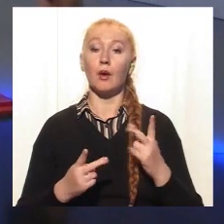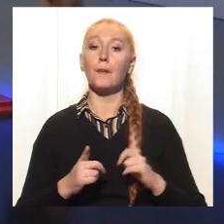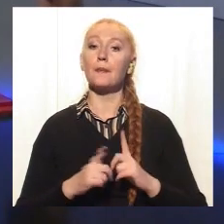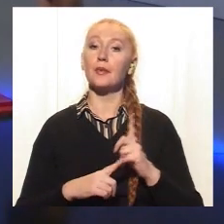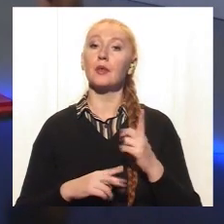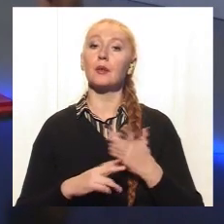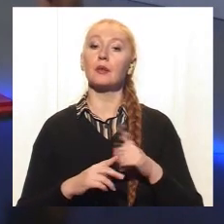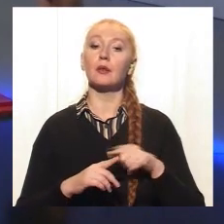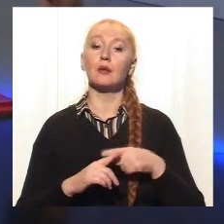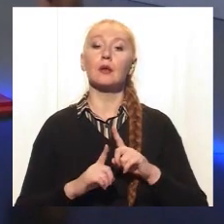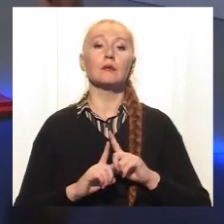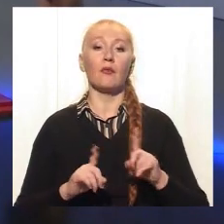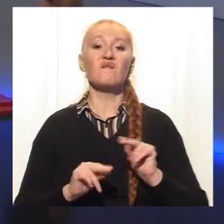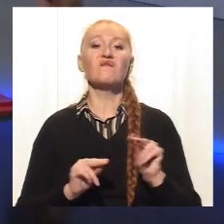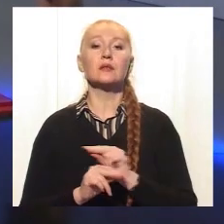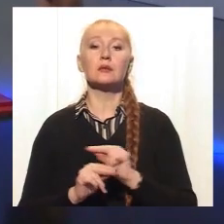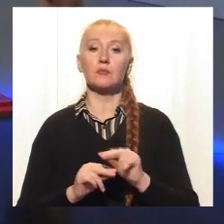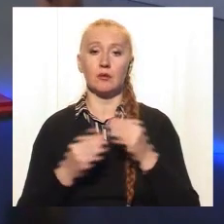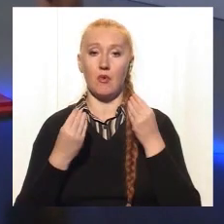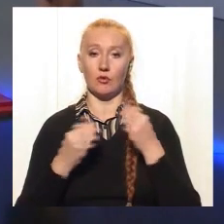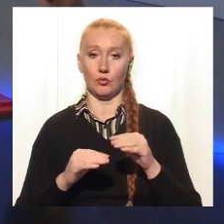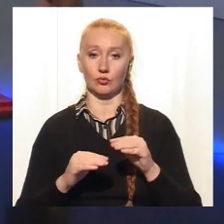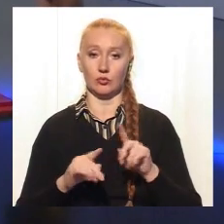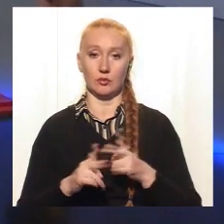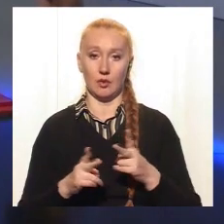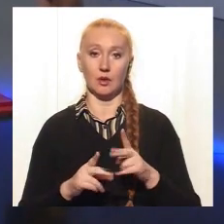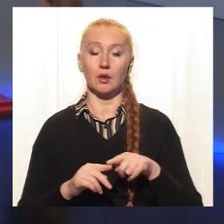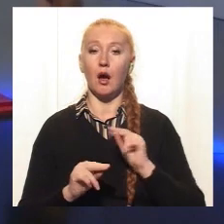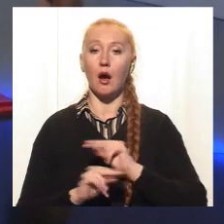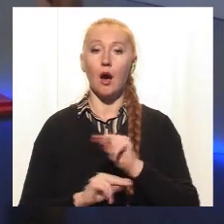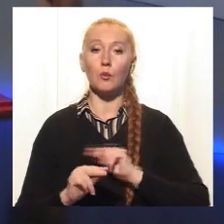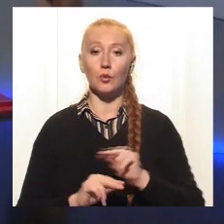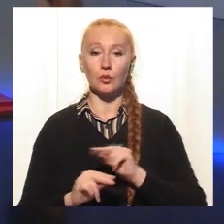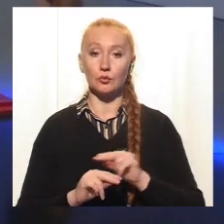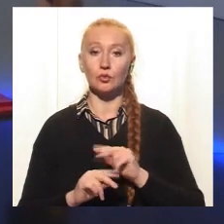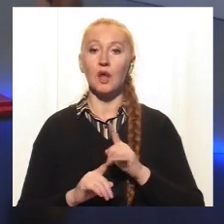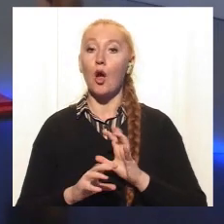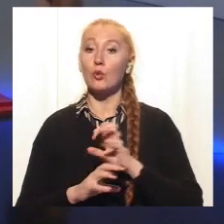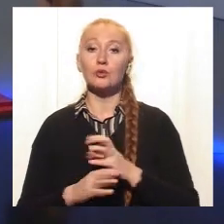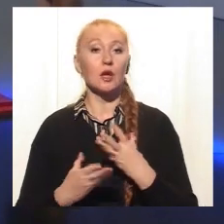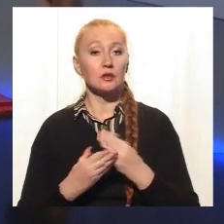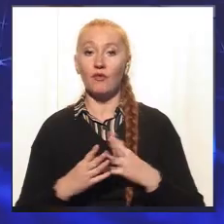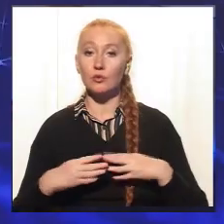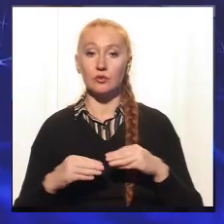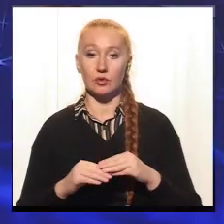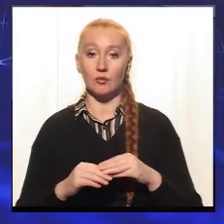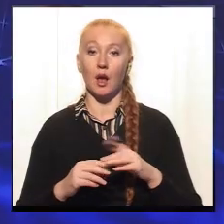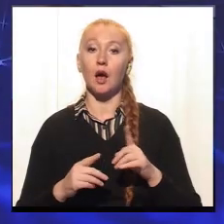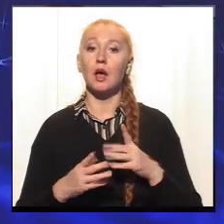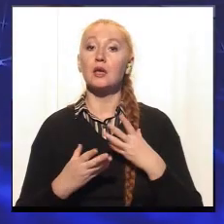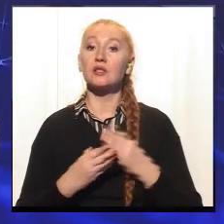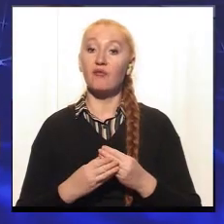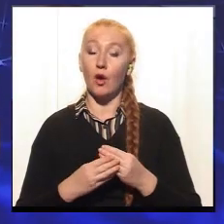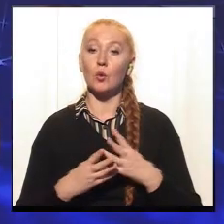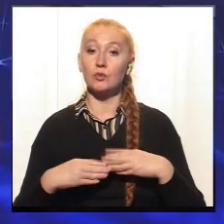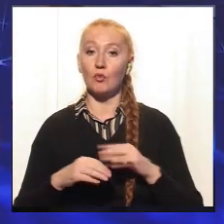в неї, прежде всього, має бути ідеальне виспитання, і вона має бути обучена. І обучена кусати не свою сім'ю, а свою сім'ю собака кусає